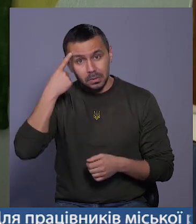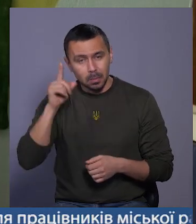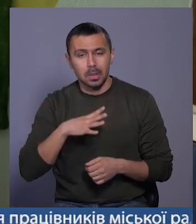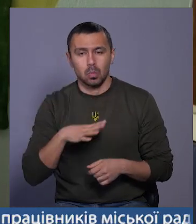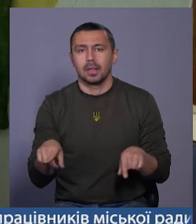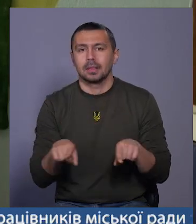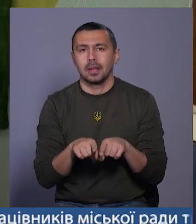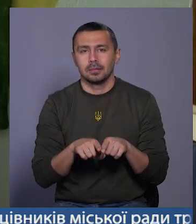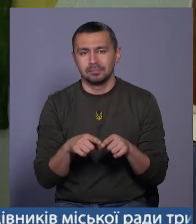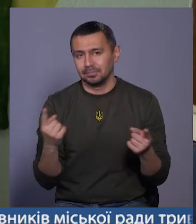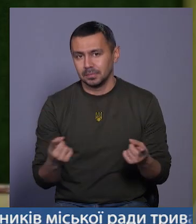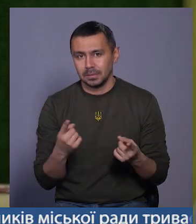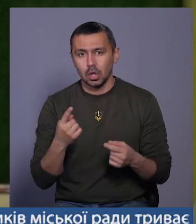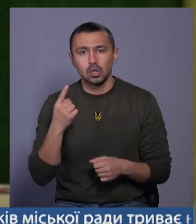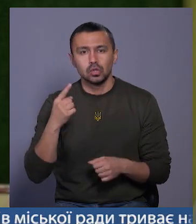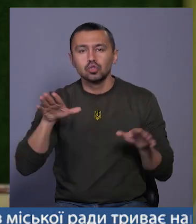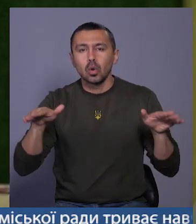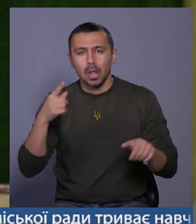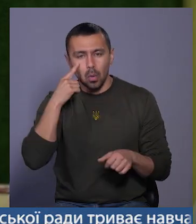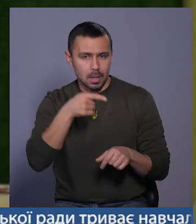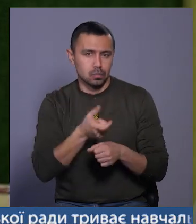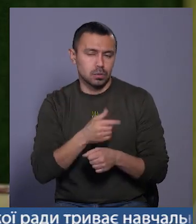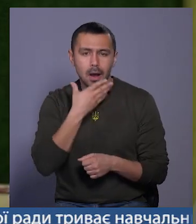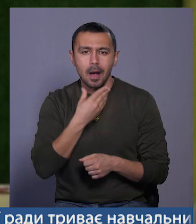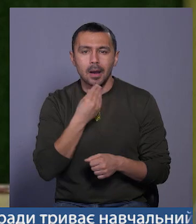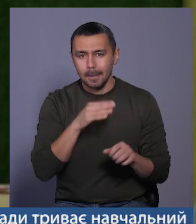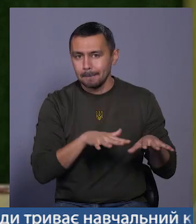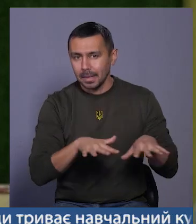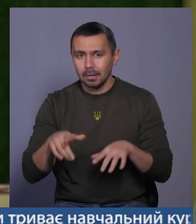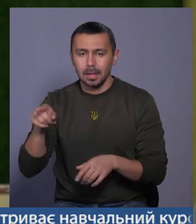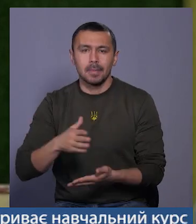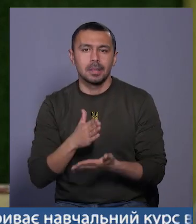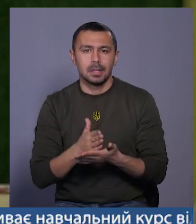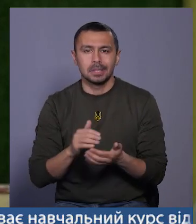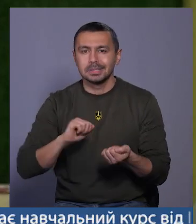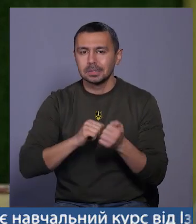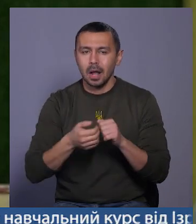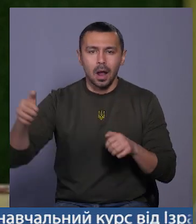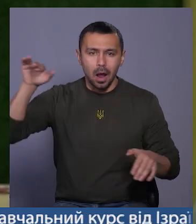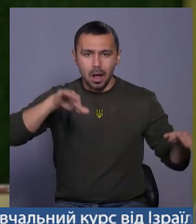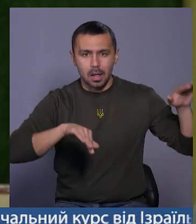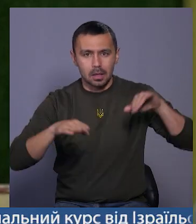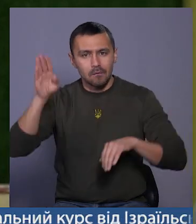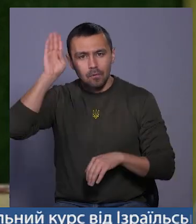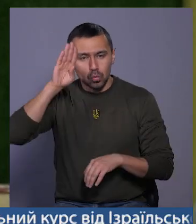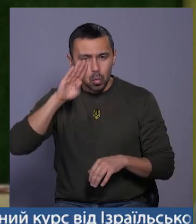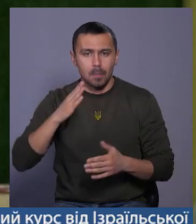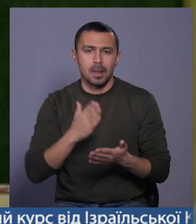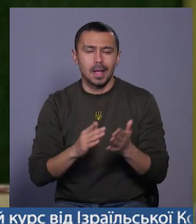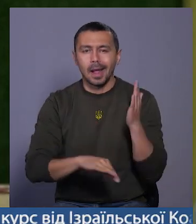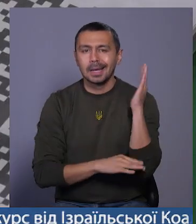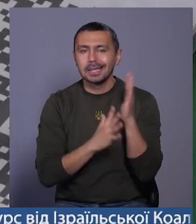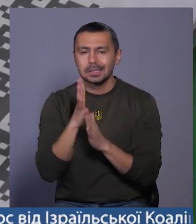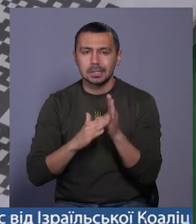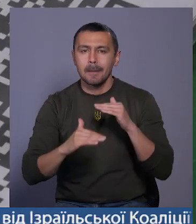було так ванально, соколине око. Там дуже гарна місцевість. Там є і скали, там є водойми, там є ліси, там